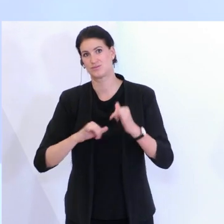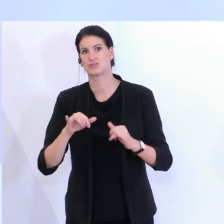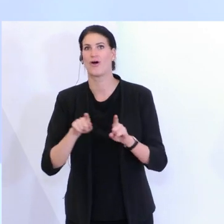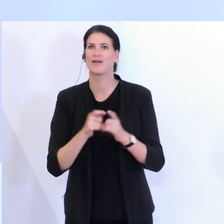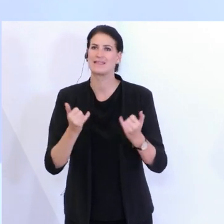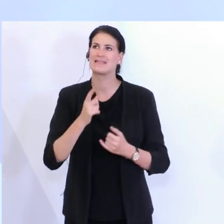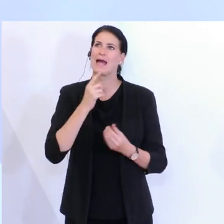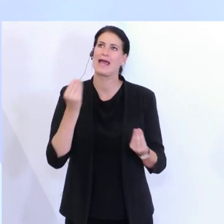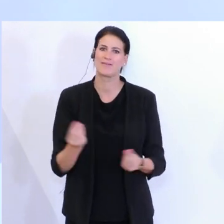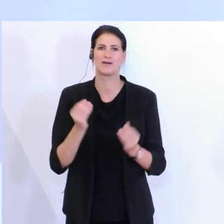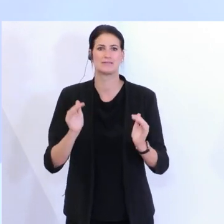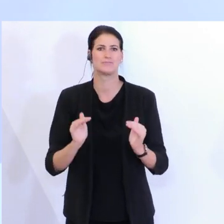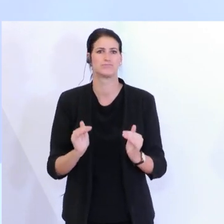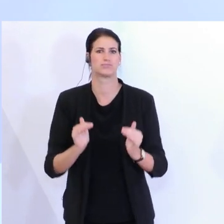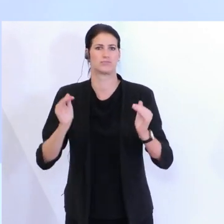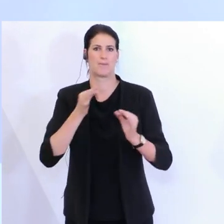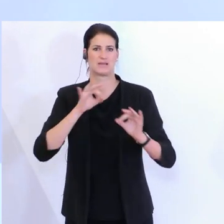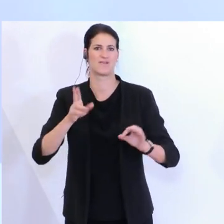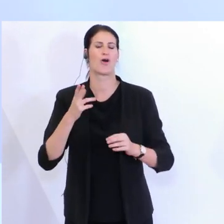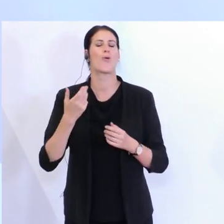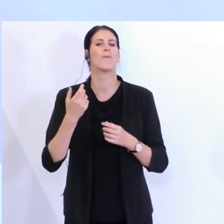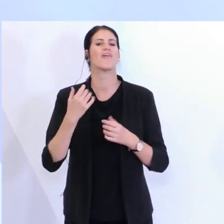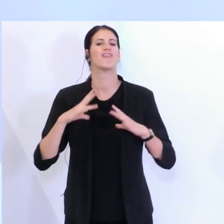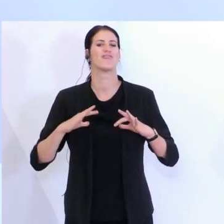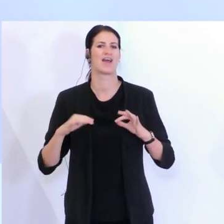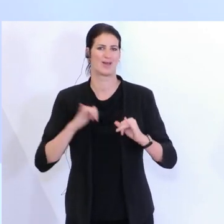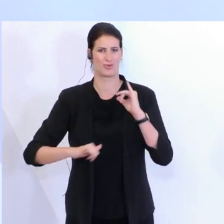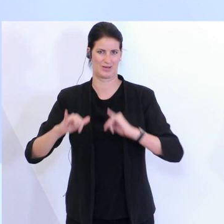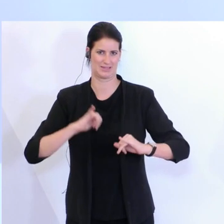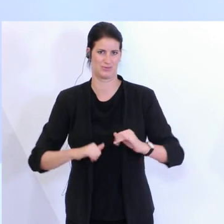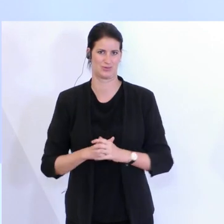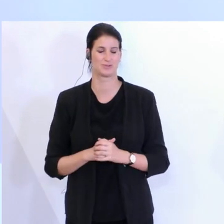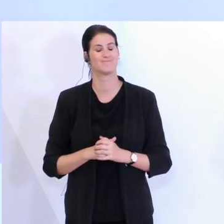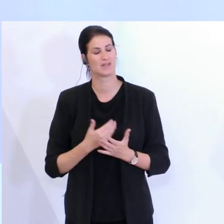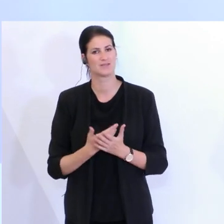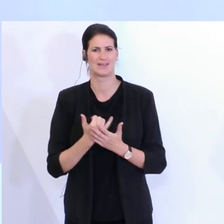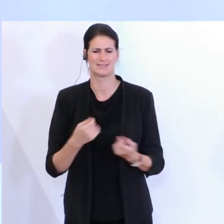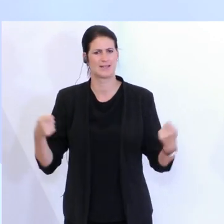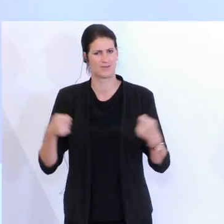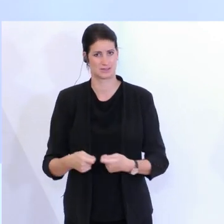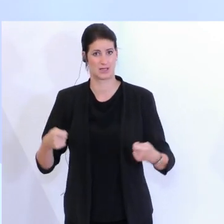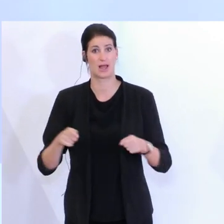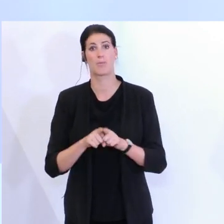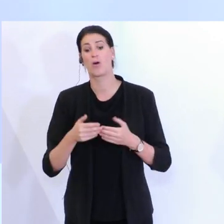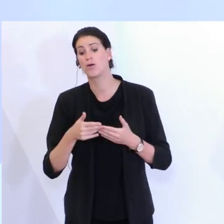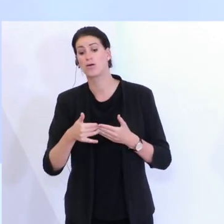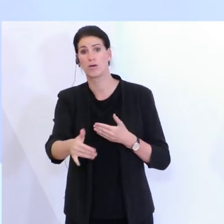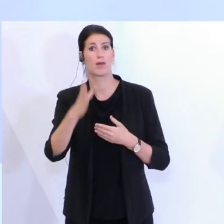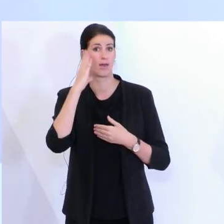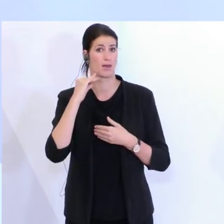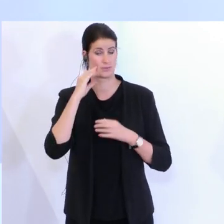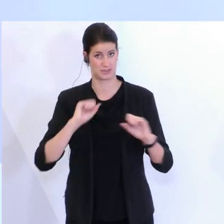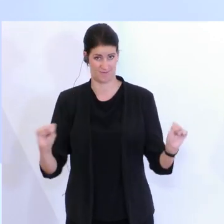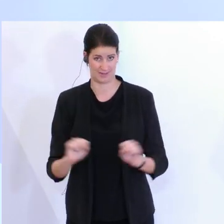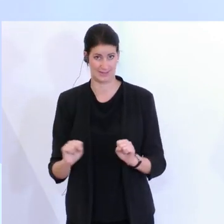waren, wieder Anreize zu schaffen, dass diese Betriebe auch investieren. Das wird vor allem eben auch in Richtung Herbst, Winter sehr wichtig sein, weil speziell der